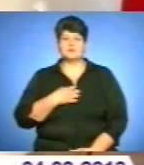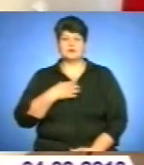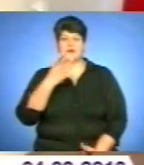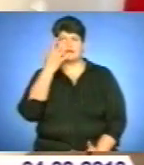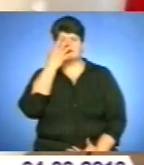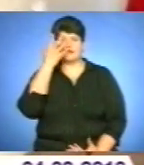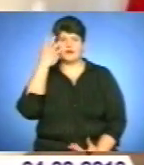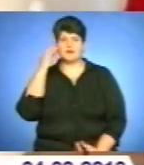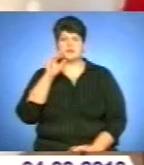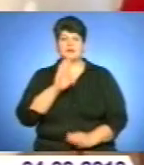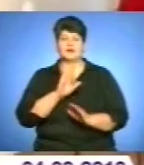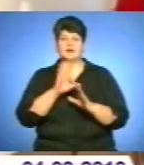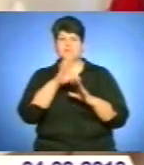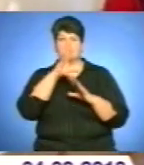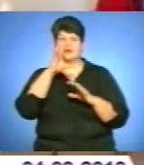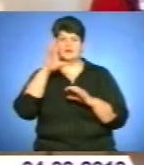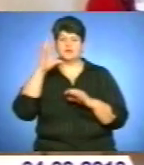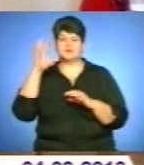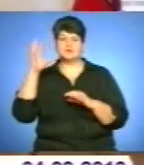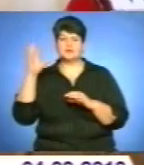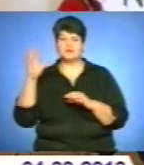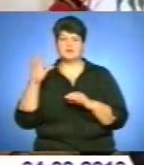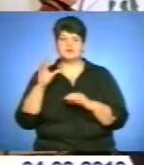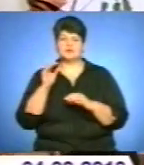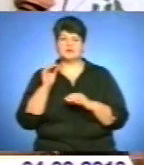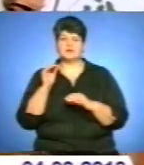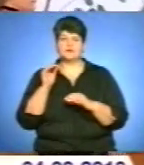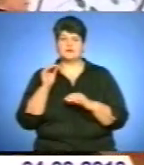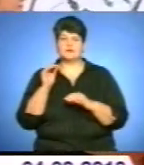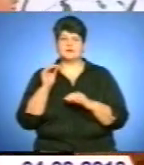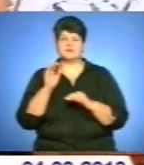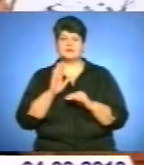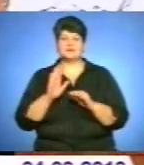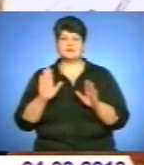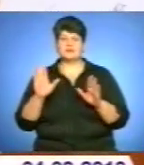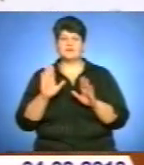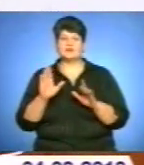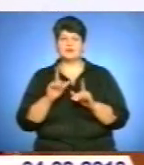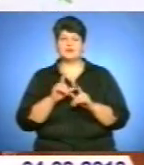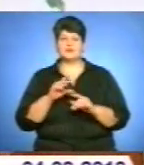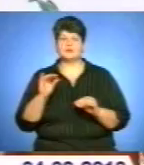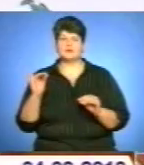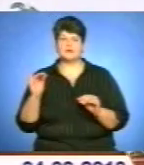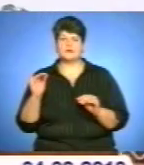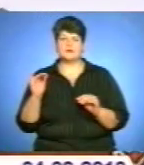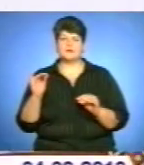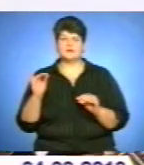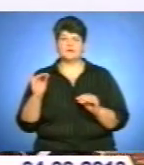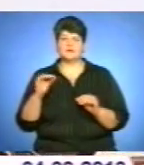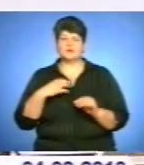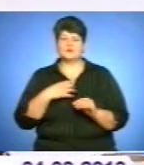а ще сумнівше моє серенько, жорюсь, я